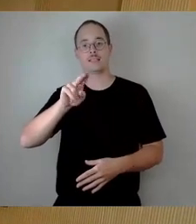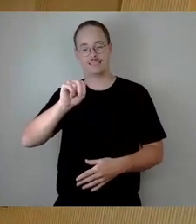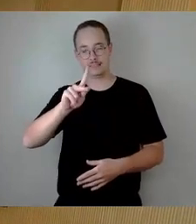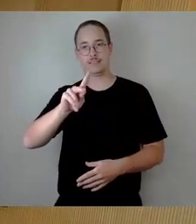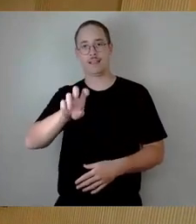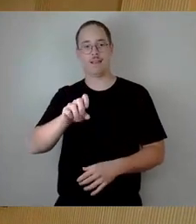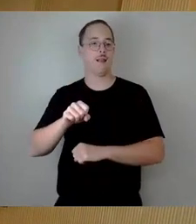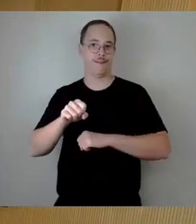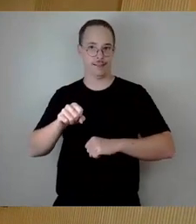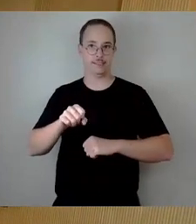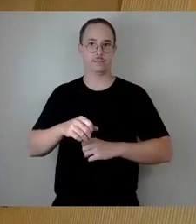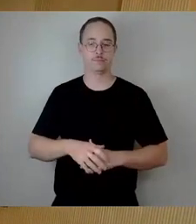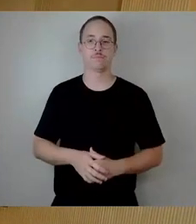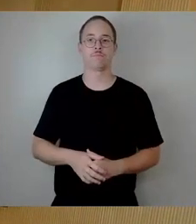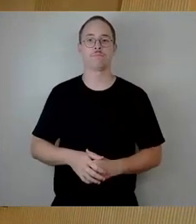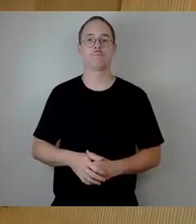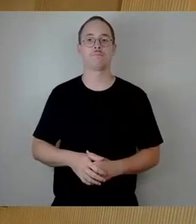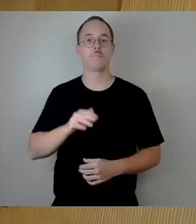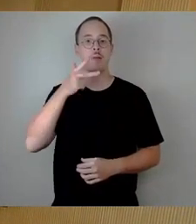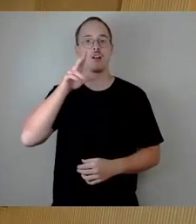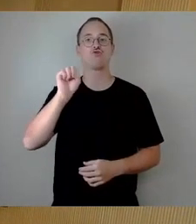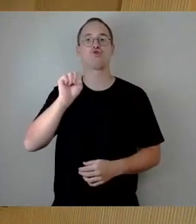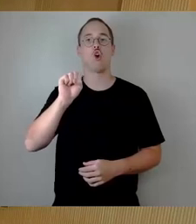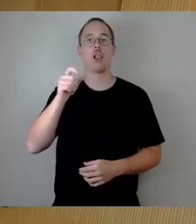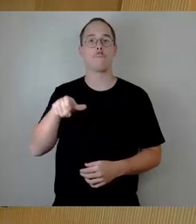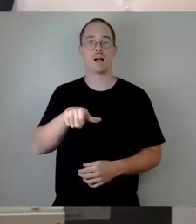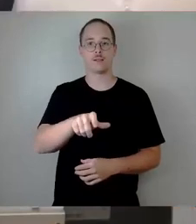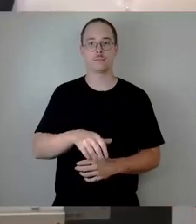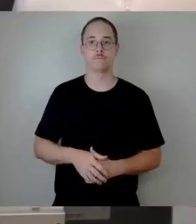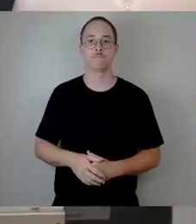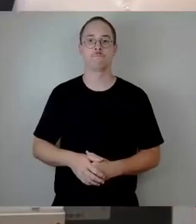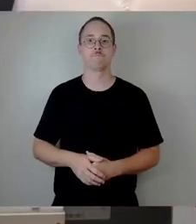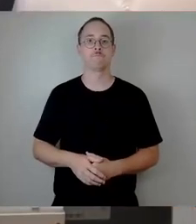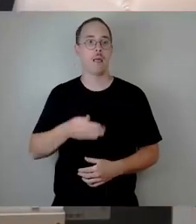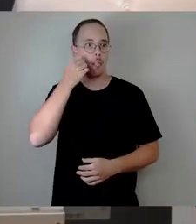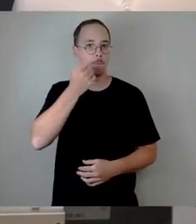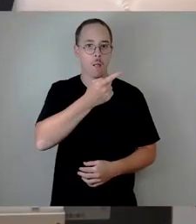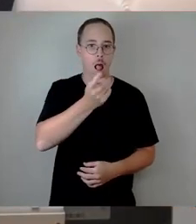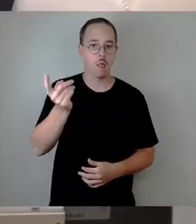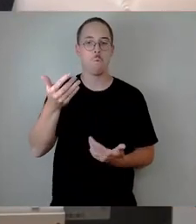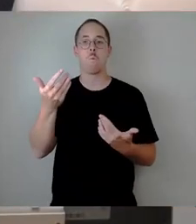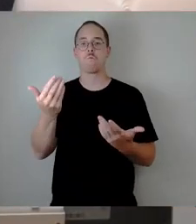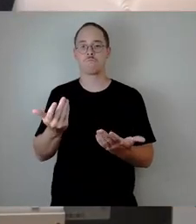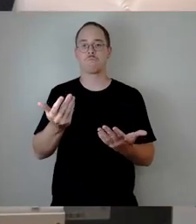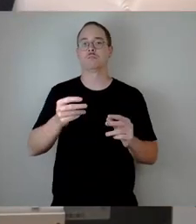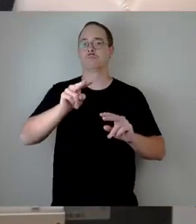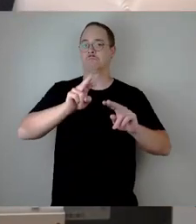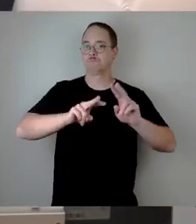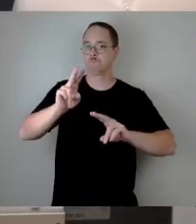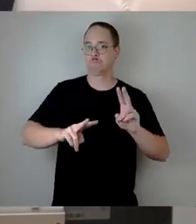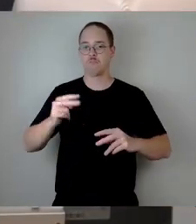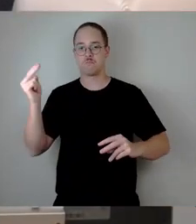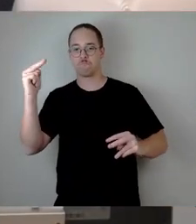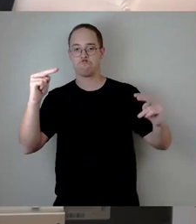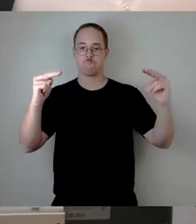Herr Oberbürgermeister, meine Damen und Herren, wir sehen, es gibt unterschiedliche Auffassungen, welche Größe die Ausschüsse haben